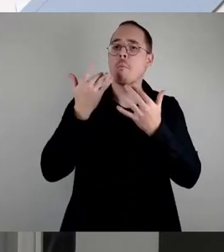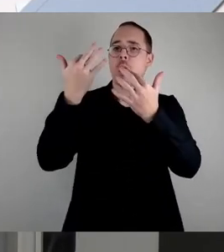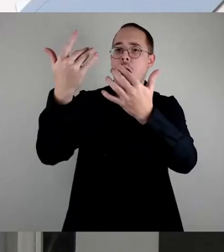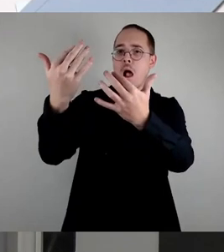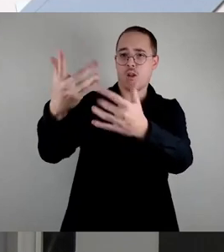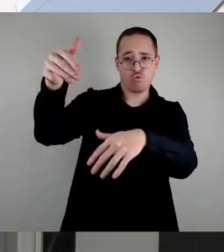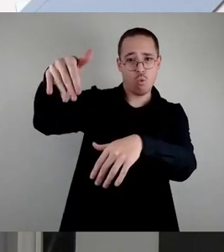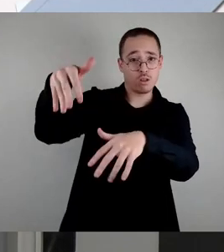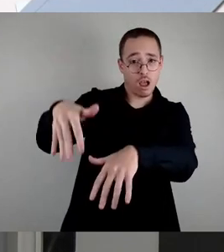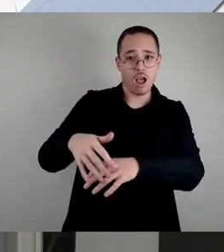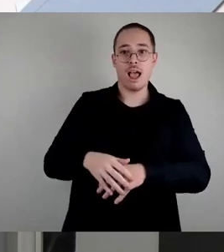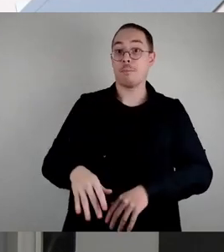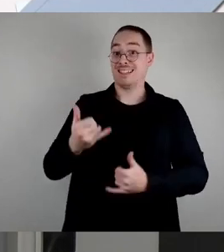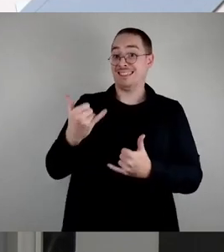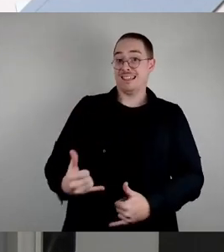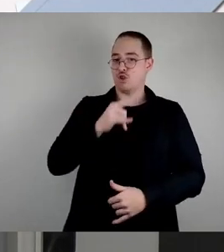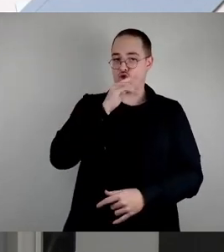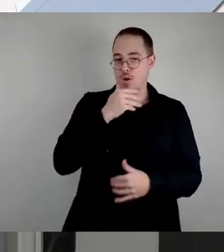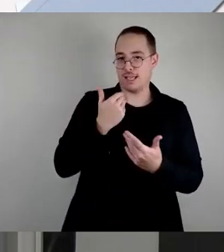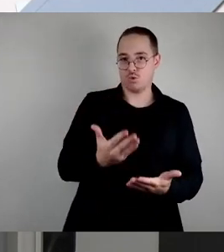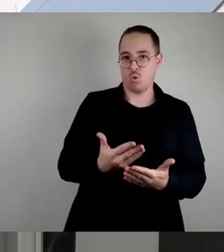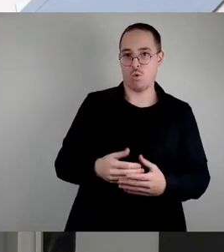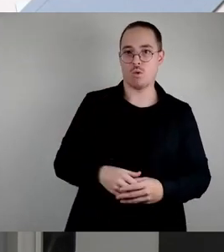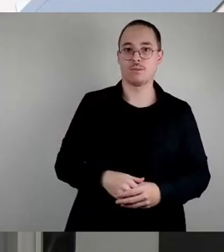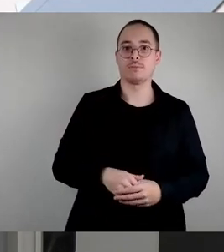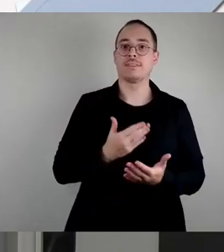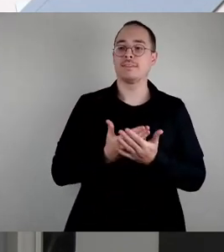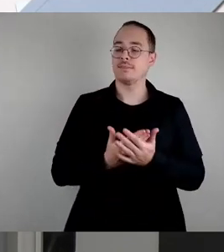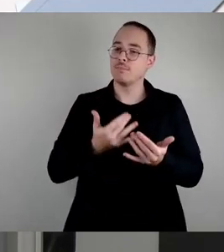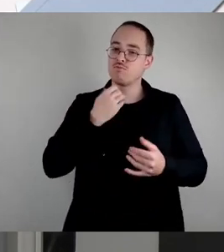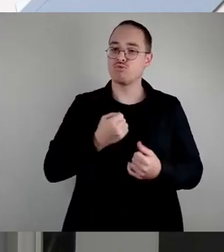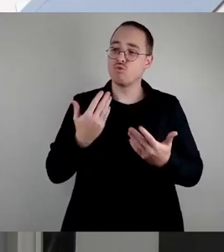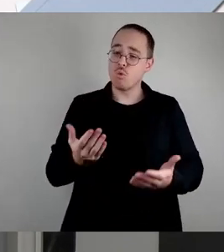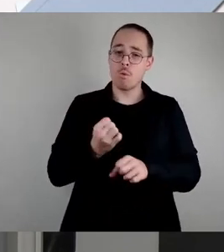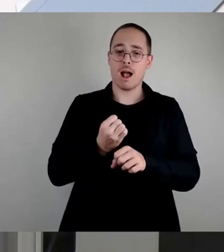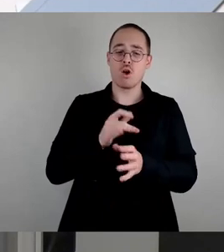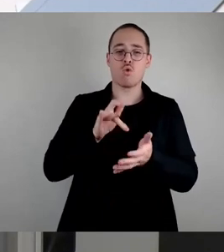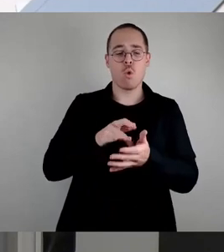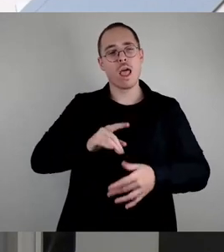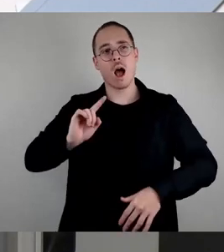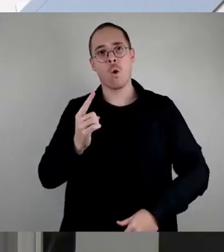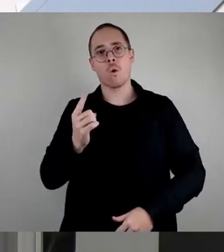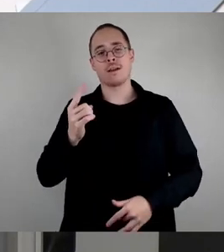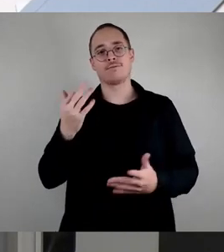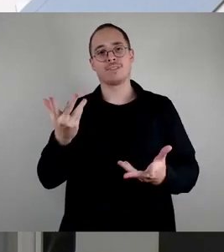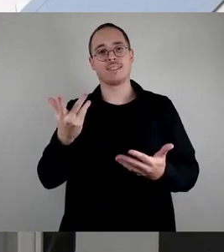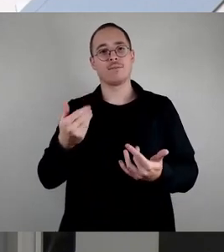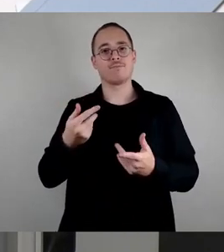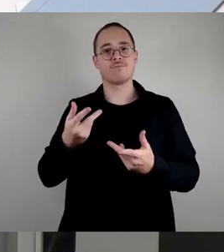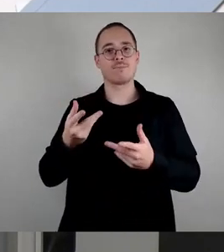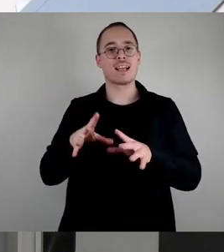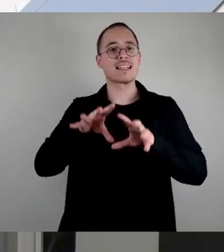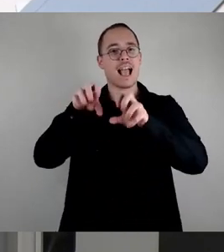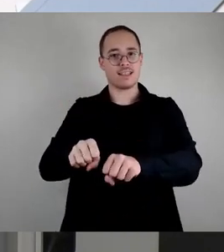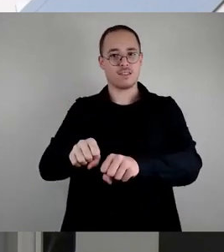Antrag ein Zeichen auch der Gastfreundschaft und der Willkommenskultur setzen könnten. Durch die Übersetzung der Homepage